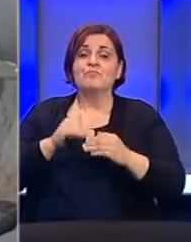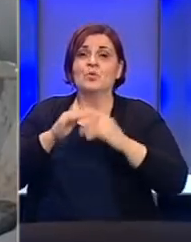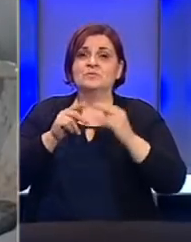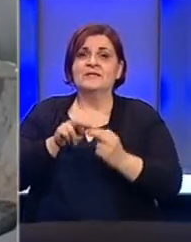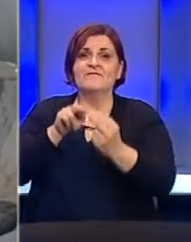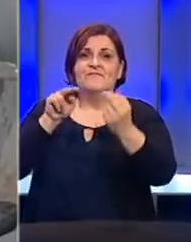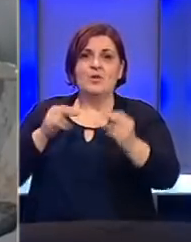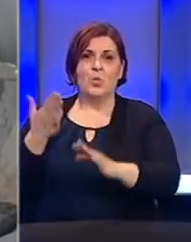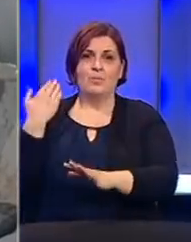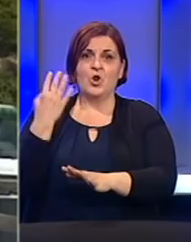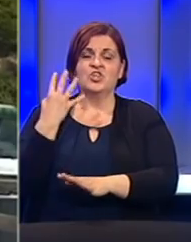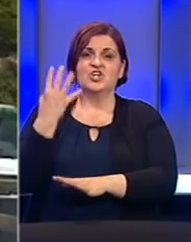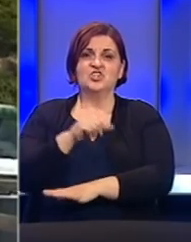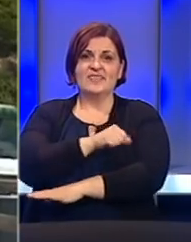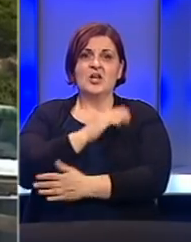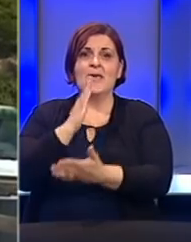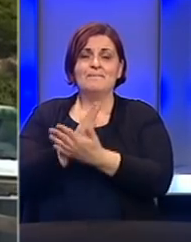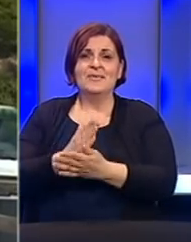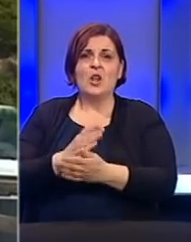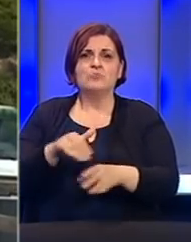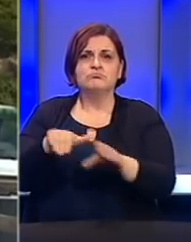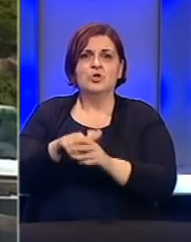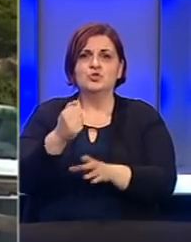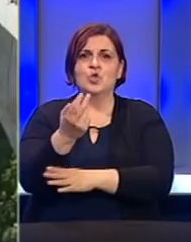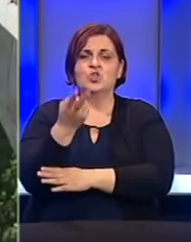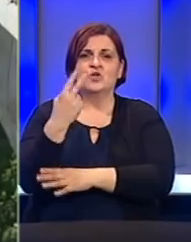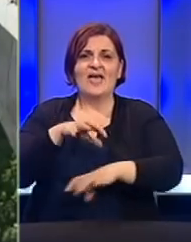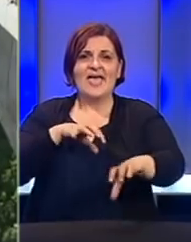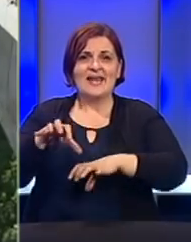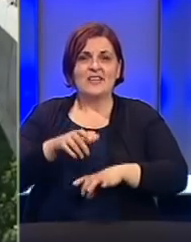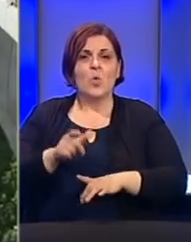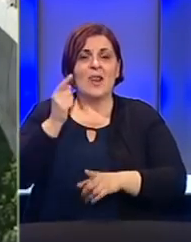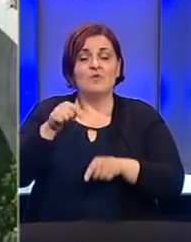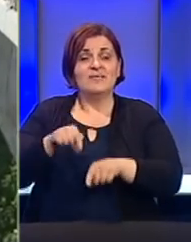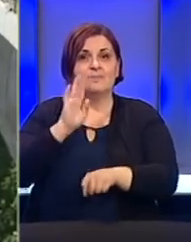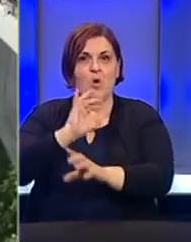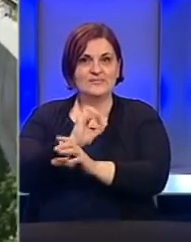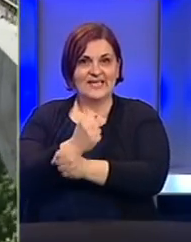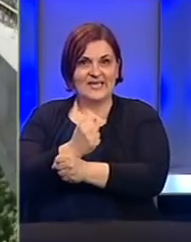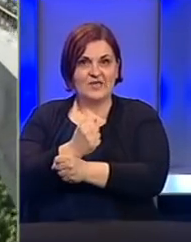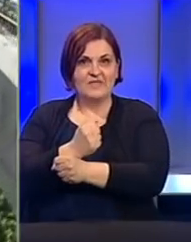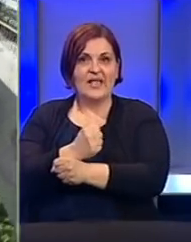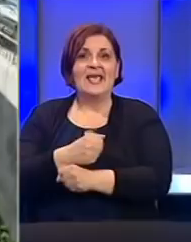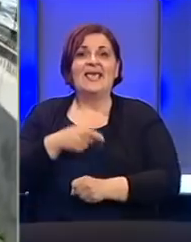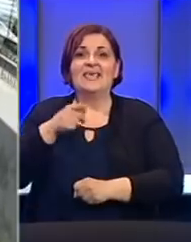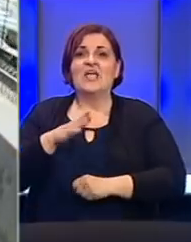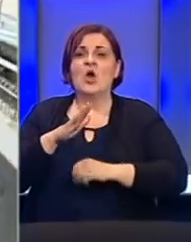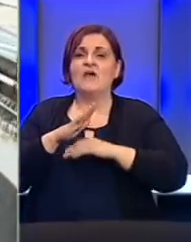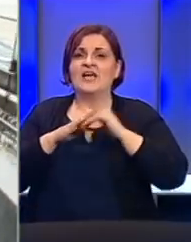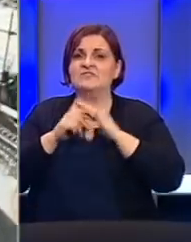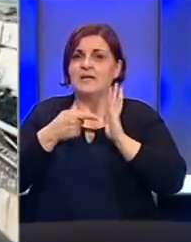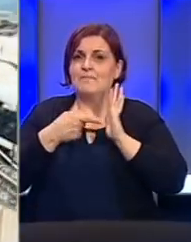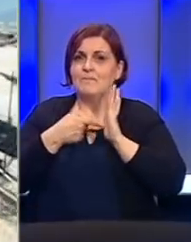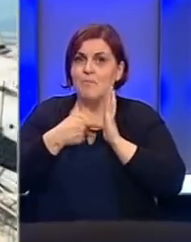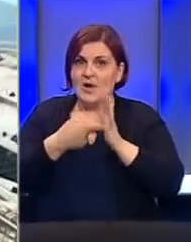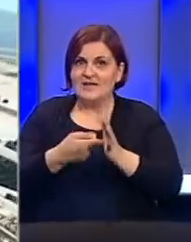izgradnji vijedukta u protekle četiri godine bilo je angažirano 120 radnika uglavnom iz Bosne i Hercegovine tako da je ova